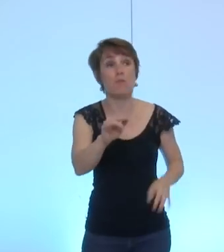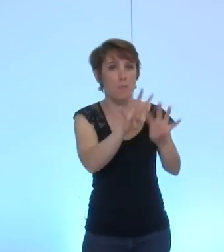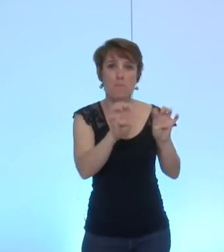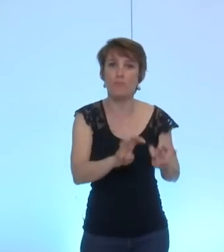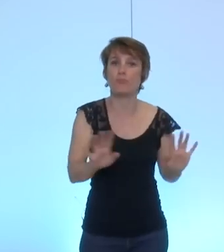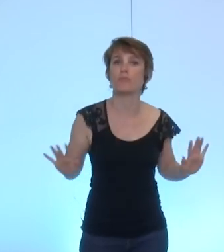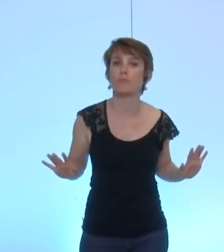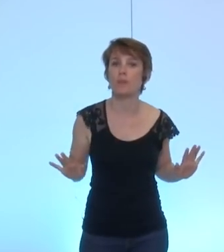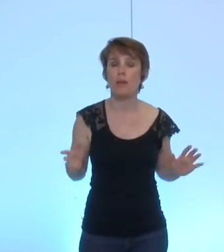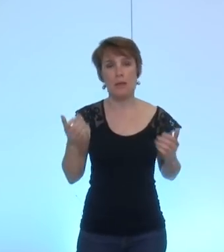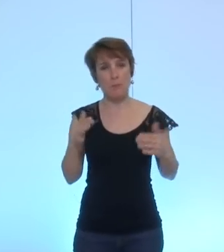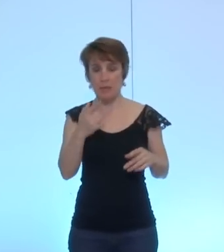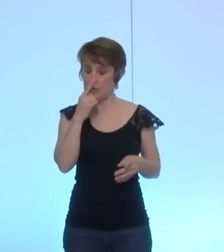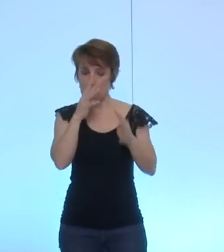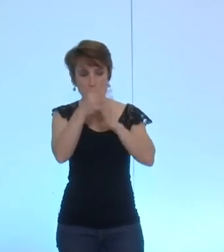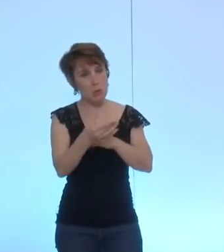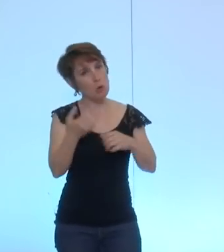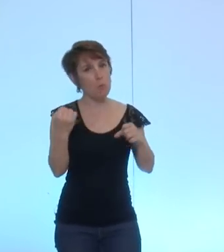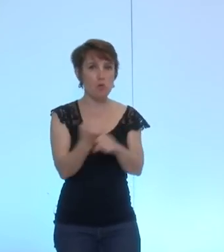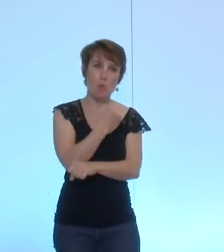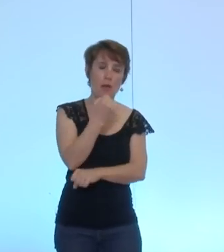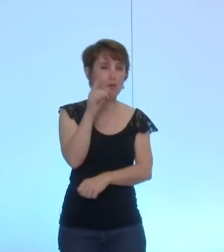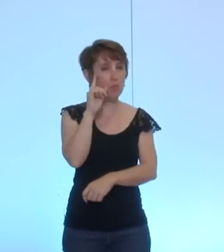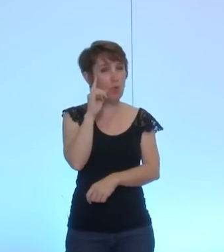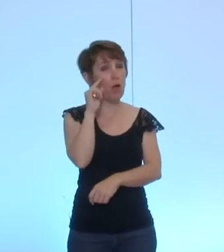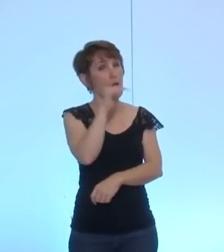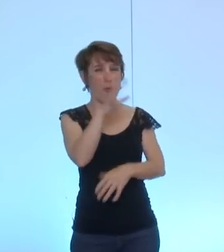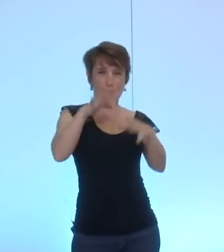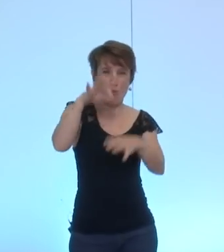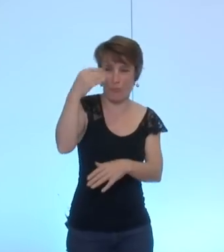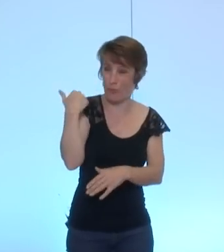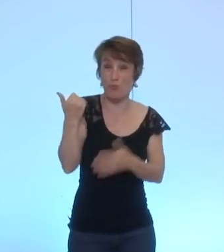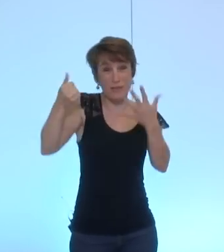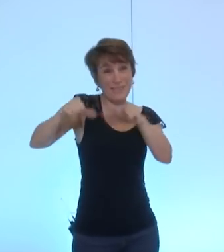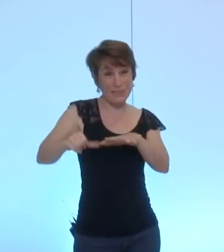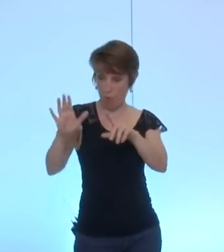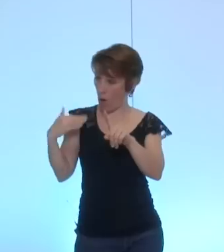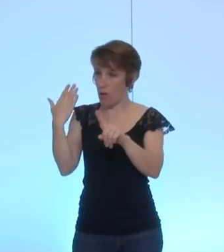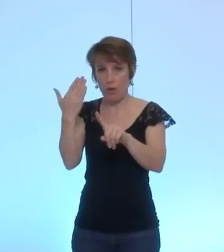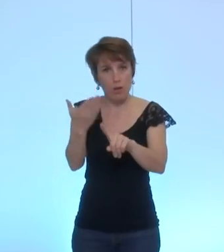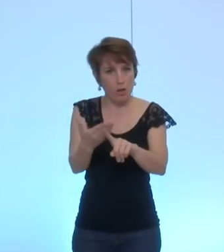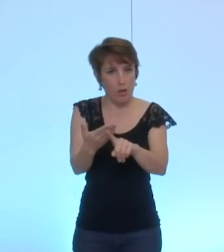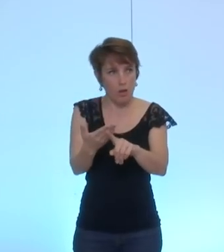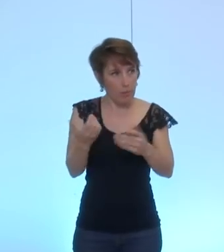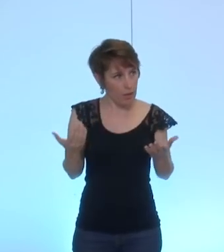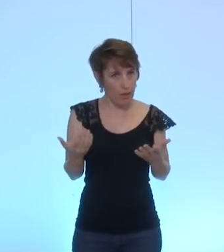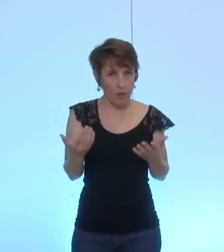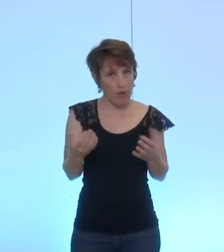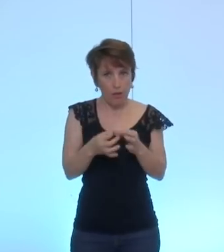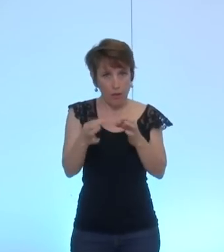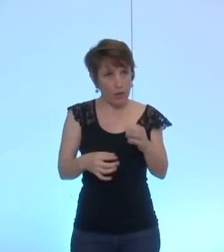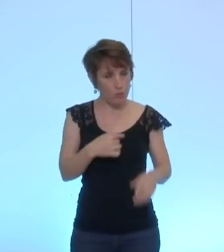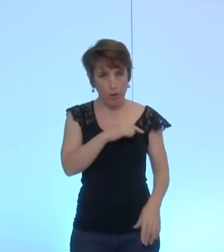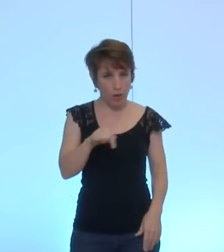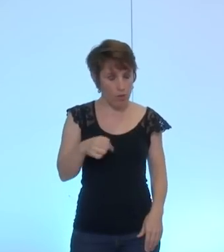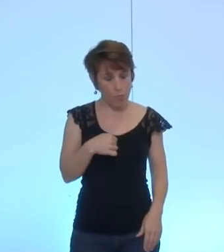dommage que six mois après votre prise de fonction, nous soyons encore obligés de dester en